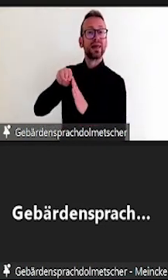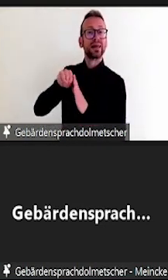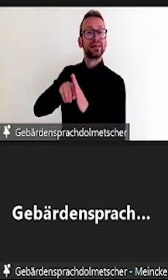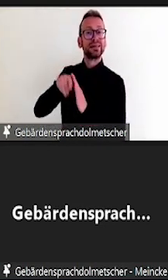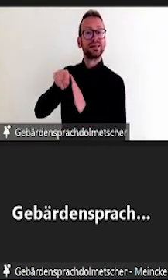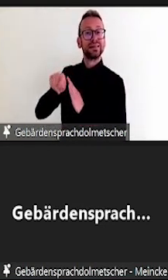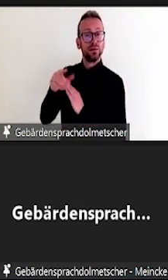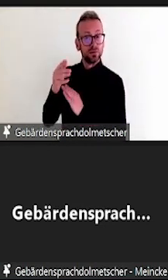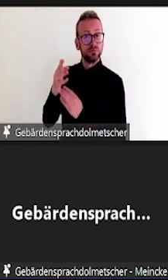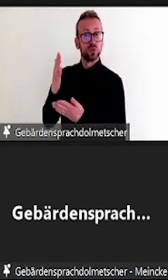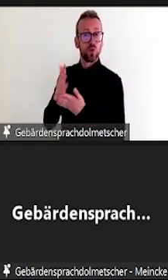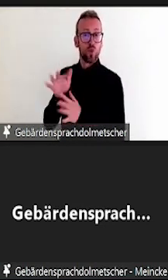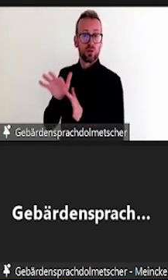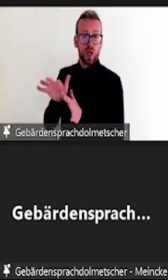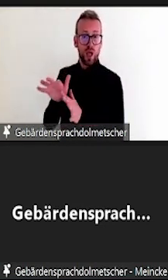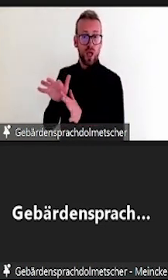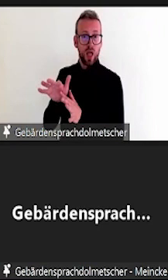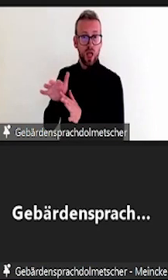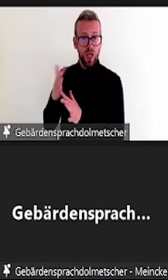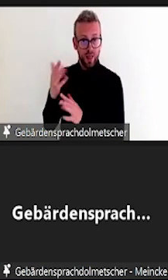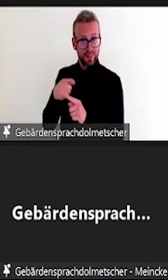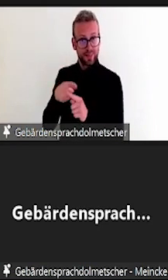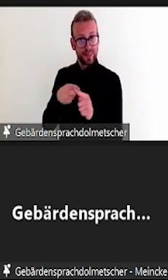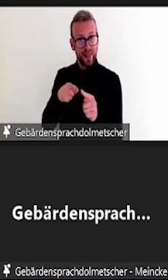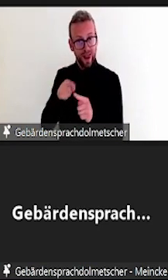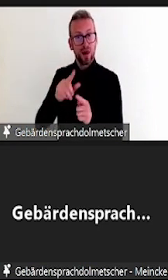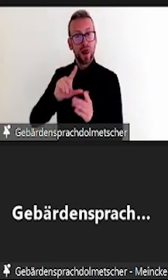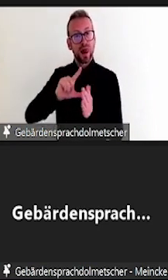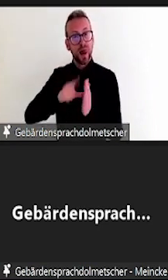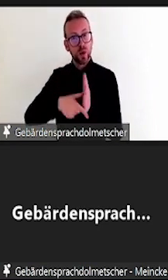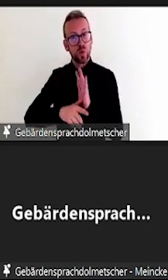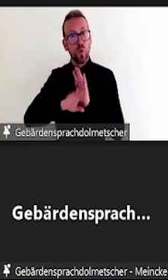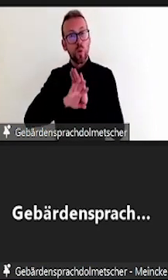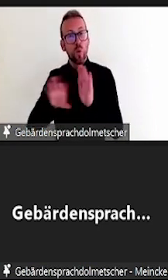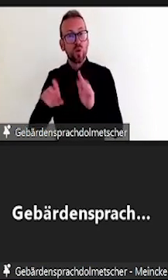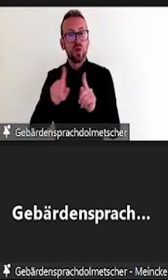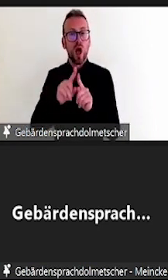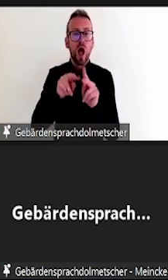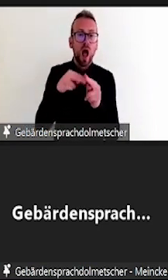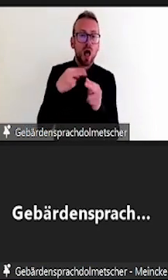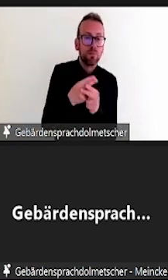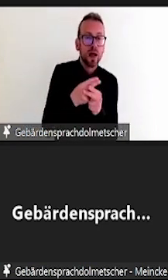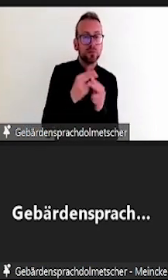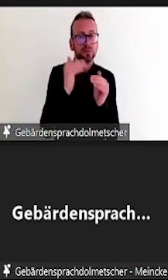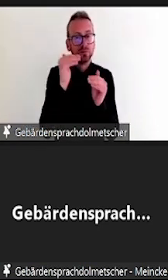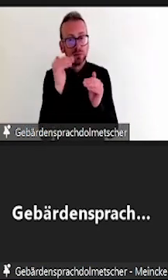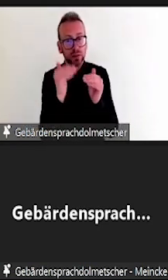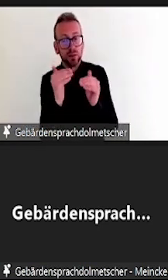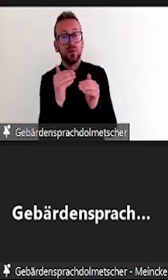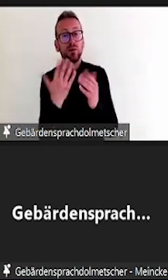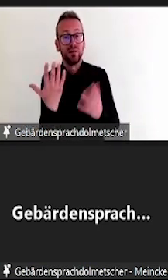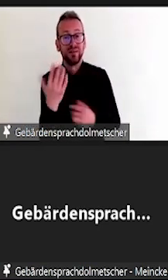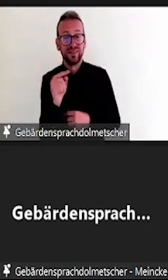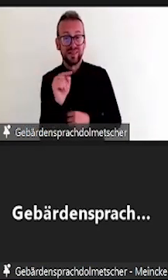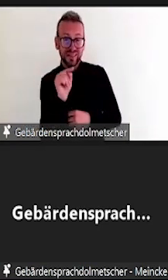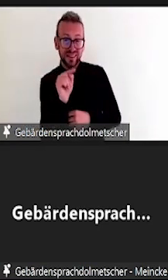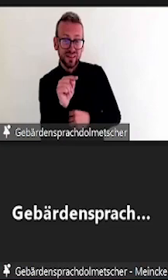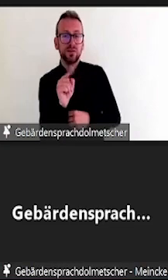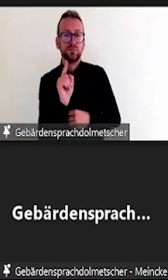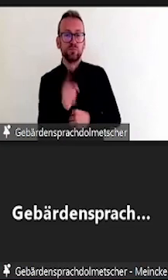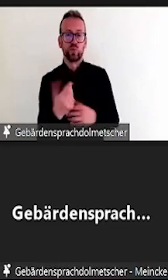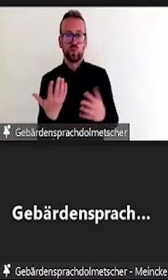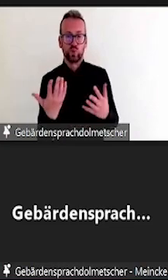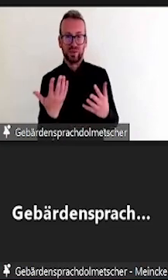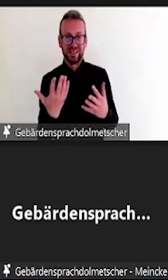ein nicht gleichwertiges anderes Format, wie beispielsweise Ersatz einer Klausur durch eine Hausarbeit, denn hierbei werden unterschiedliche Kompetenzen